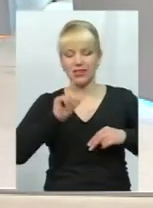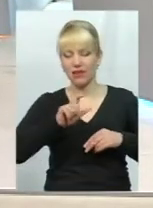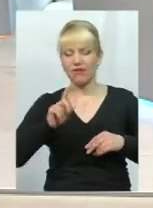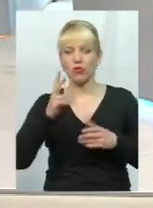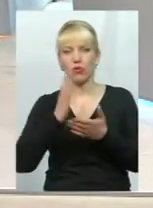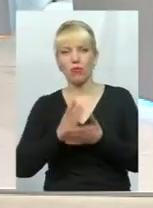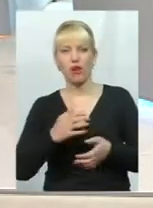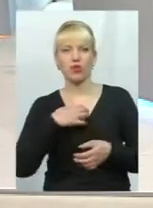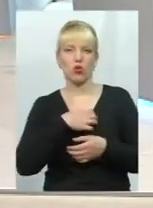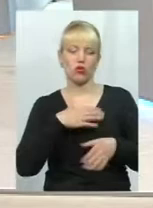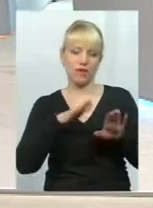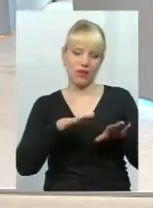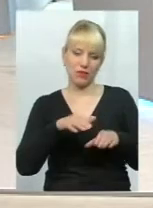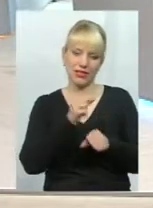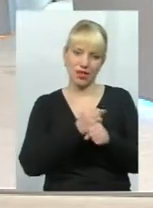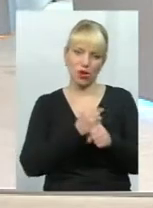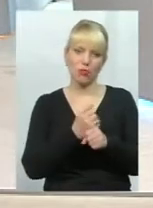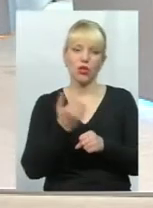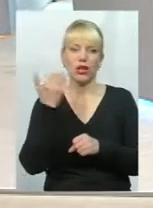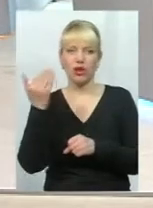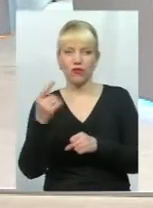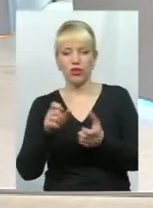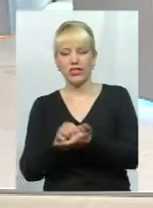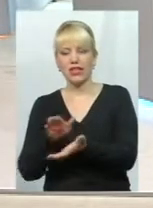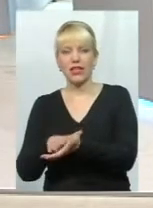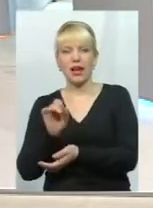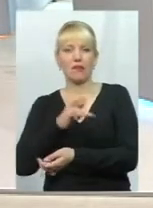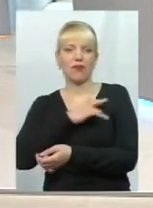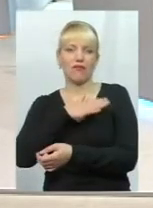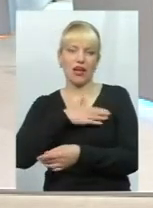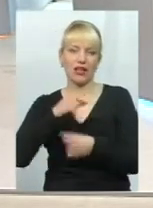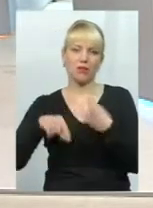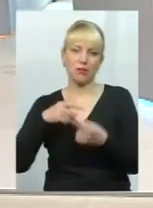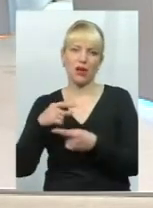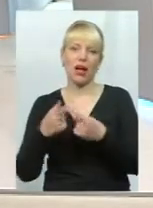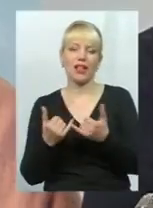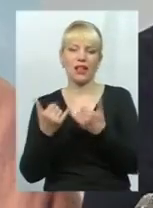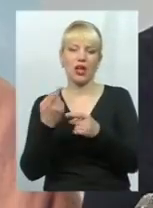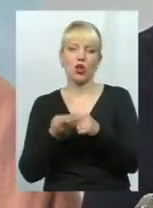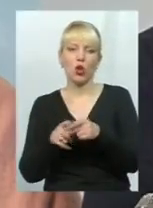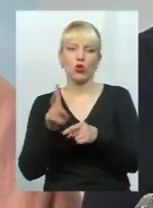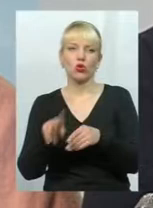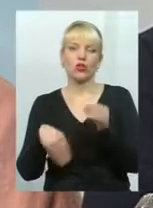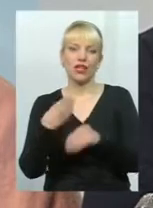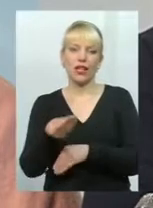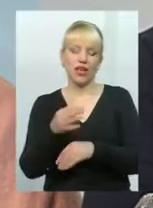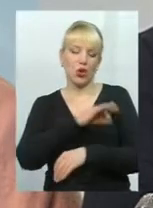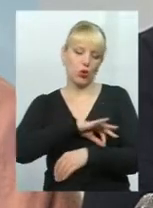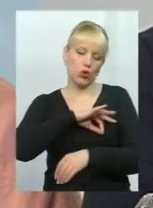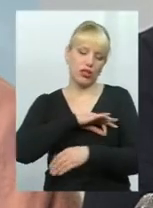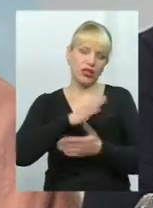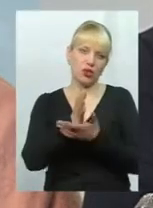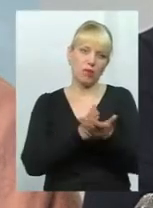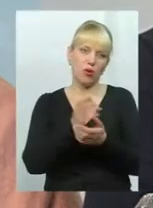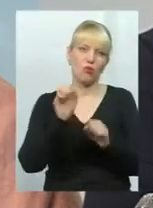основне місце роботи, і вони ж зареєстровані як приватні підприємці, а для того, хто надає ще юридичні послуги, він ще може